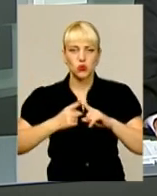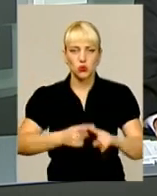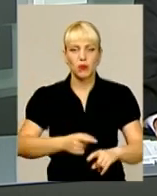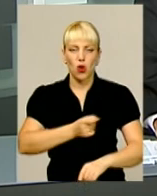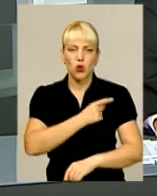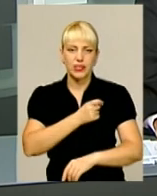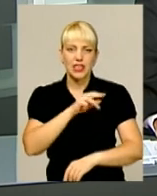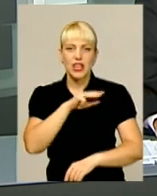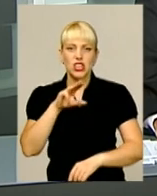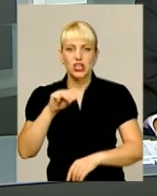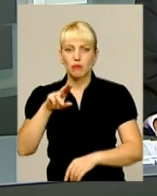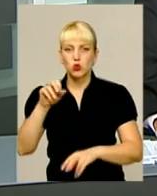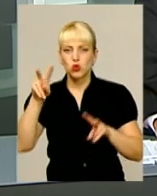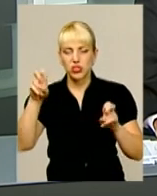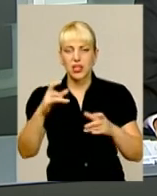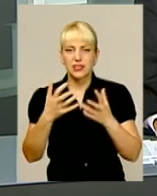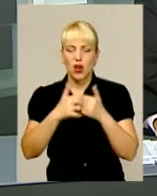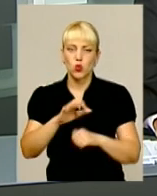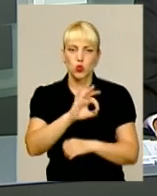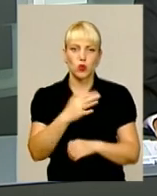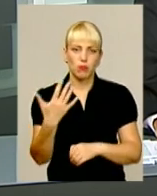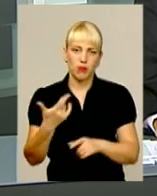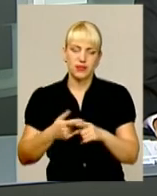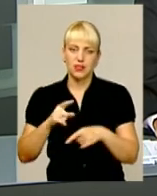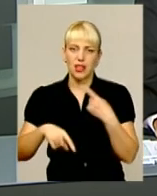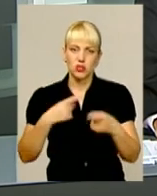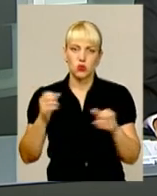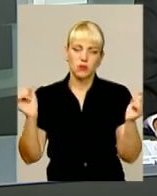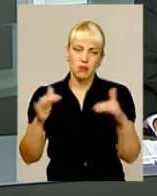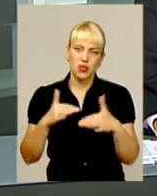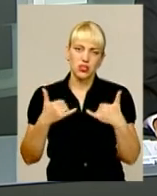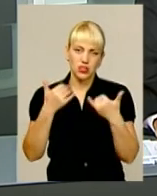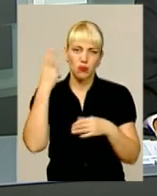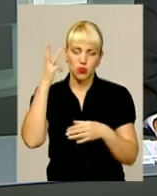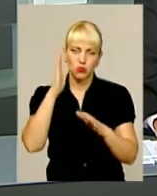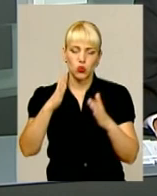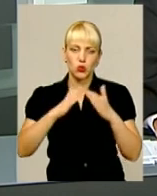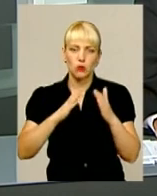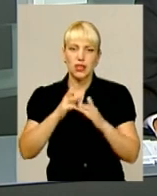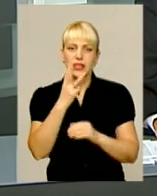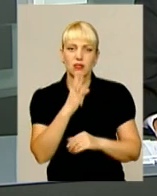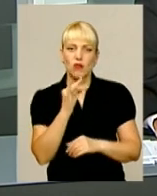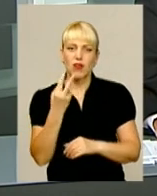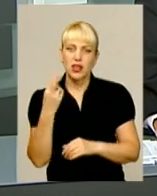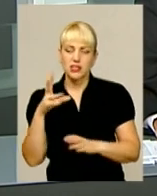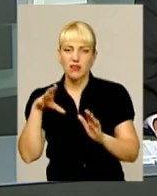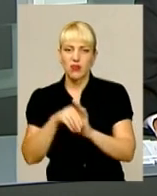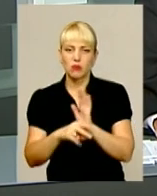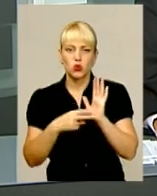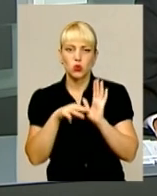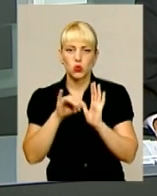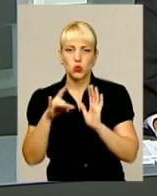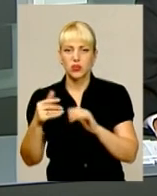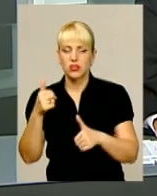одеській «Жемчужині» з рахунком 0-5. Наступний манч для «Поділля» відбудеться вдома. 3 вересня у рамках сьомого туру